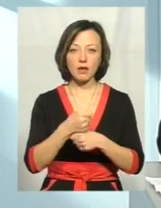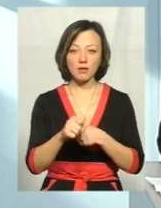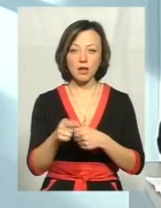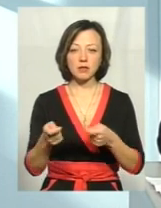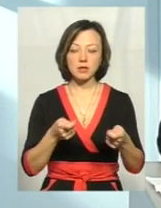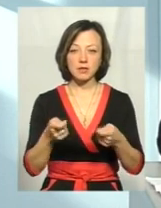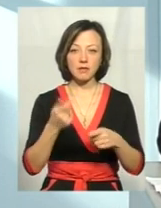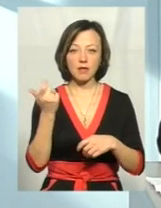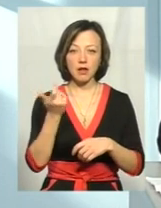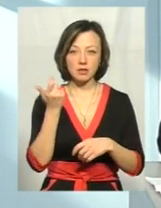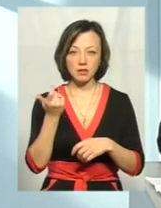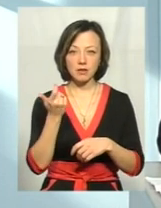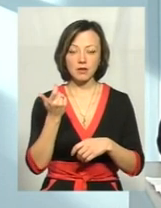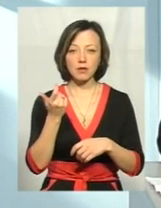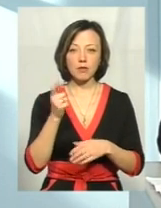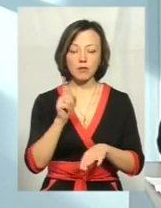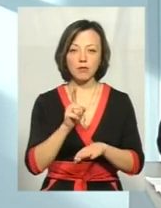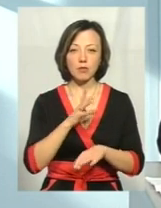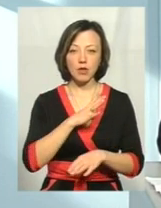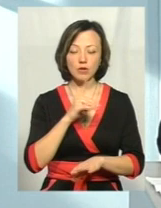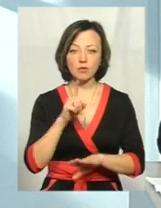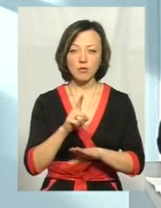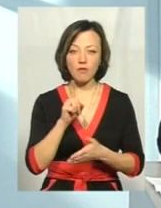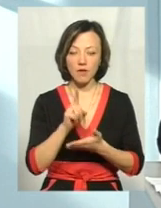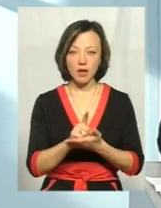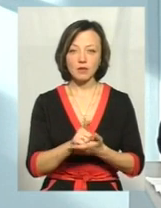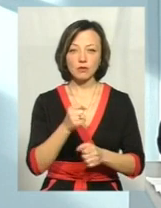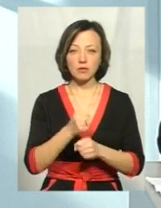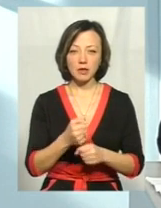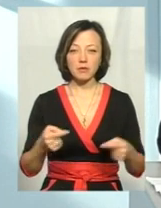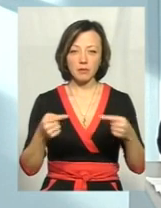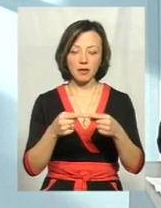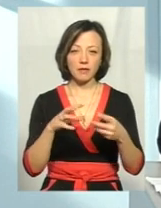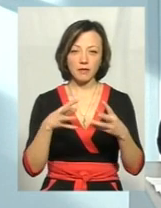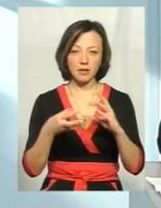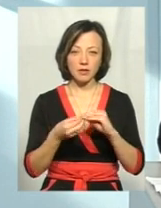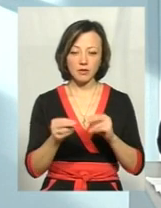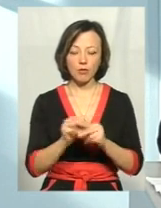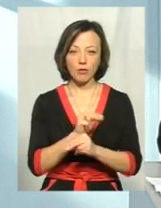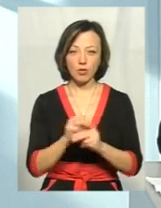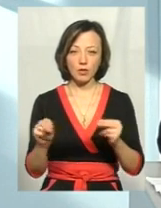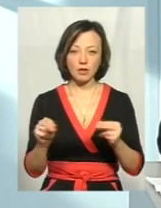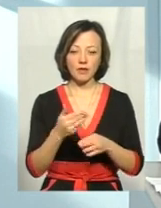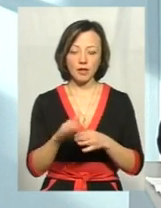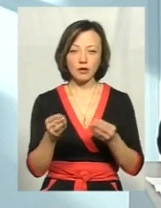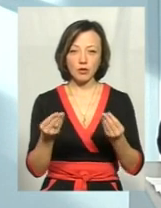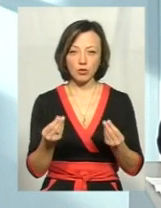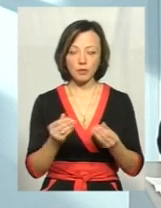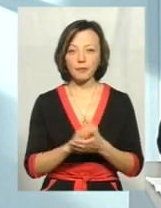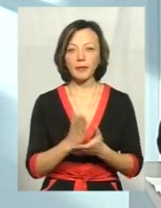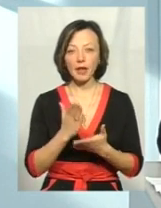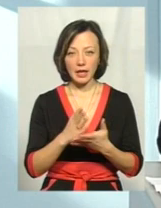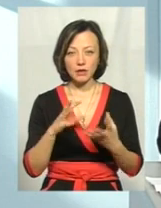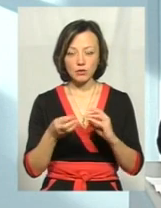адміністрації, власників було забоязано зробити певні ремонти, виділити кошти. А вже є